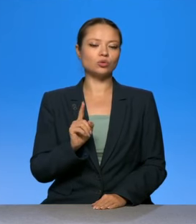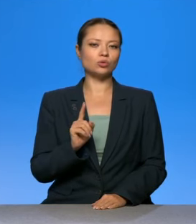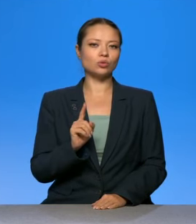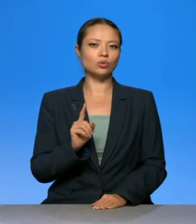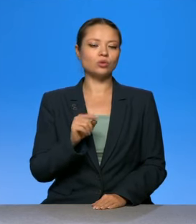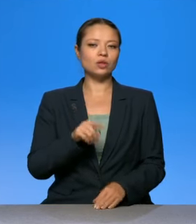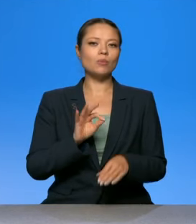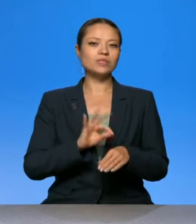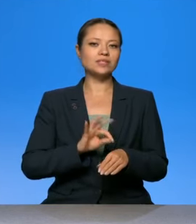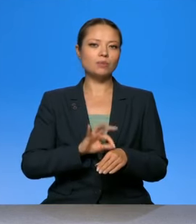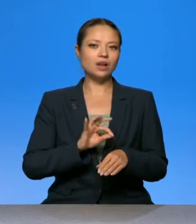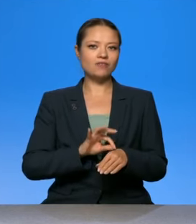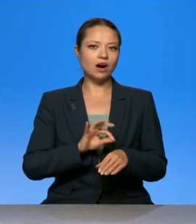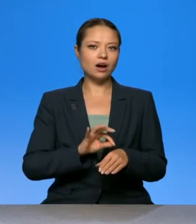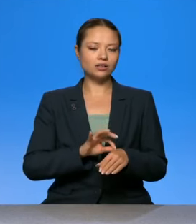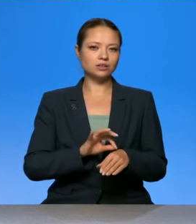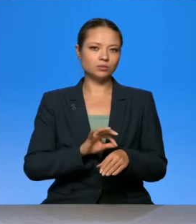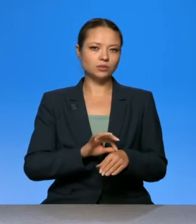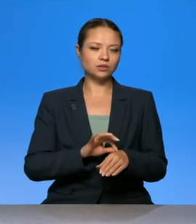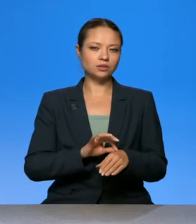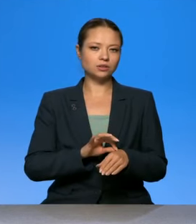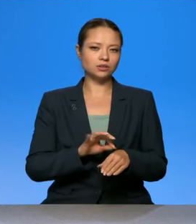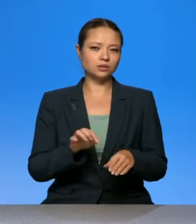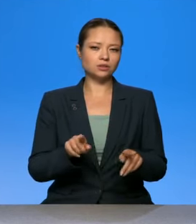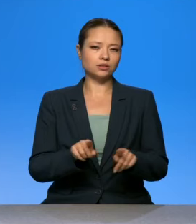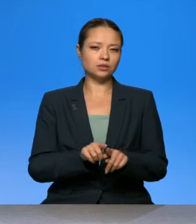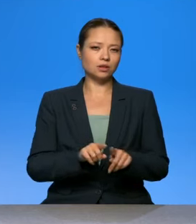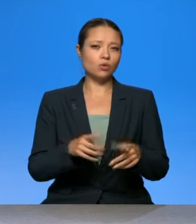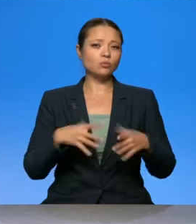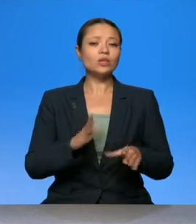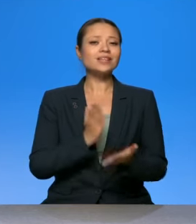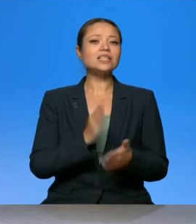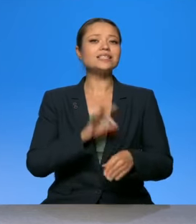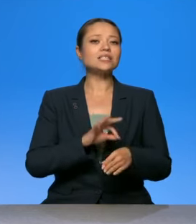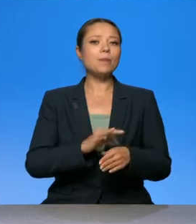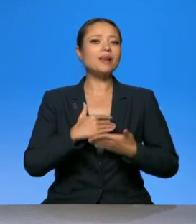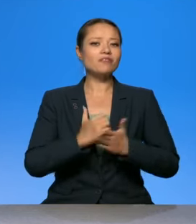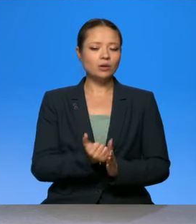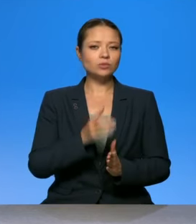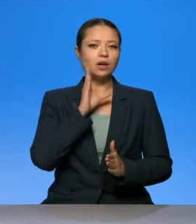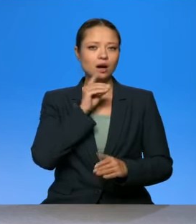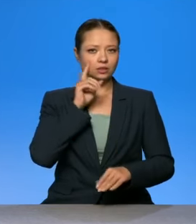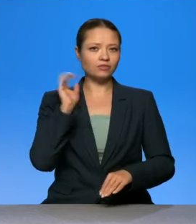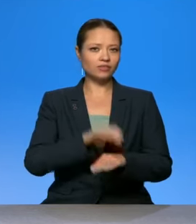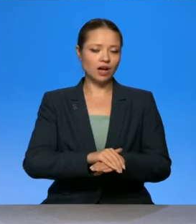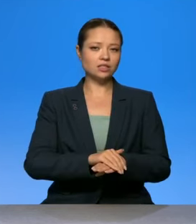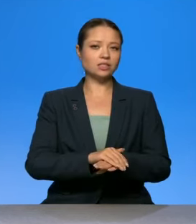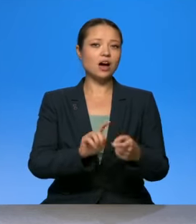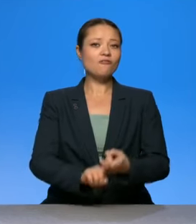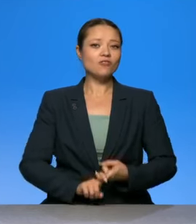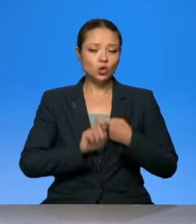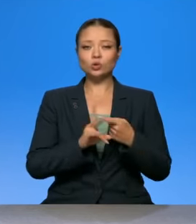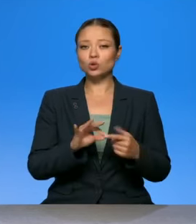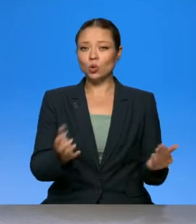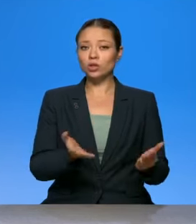заболеваемости истинно не было, потому что всегда ставили из-за болеваемости, когда определились, выявлялся вирус. Но посмотри, что получается.